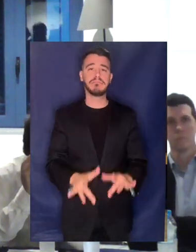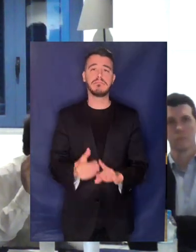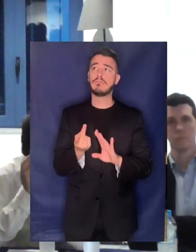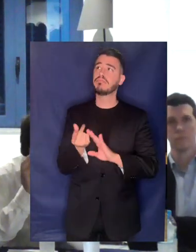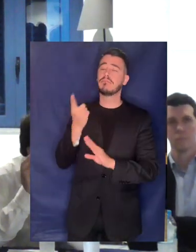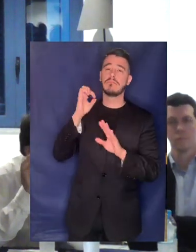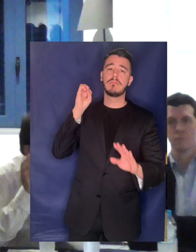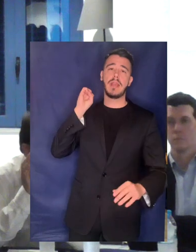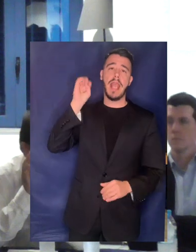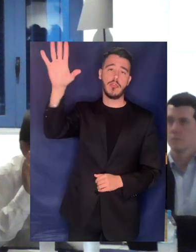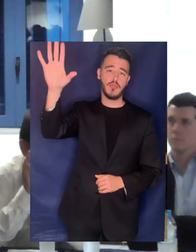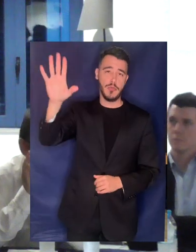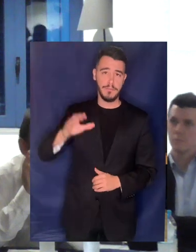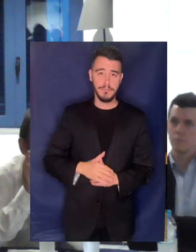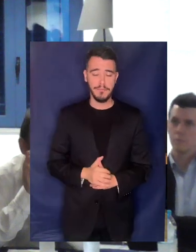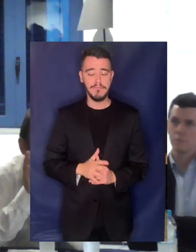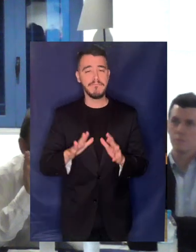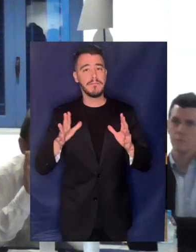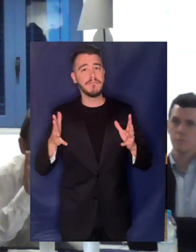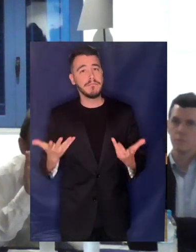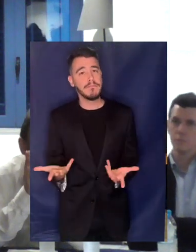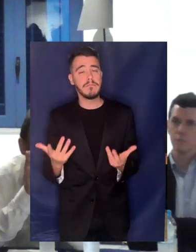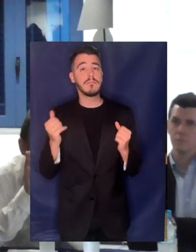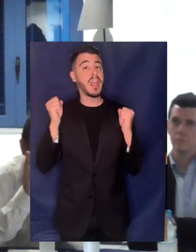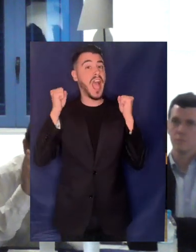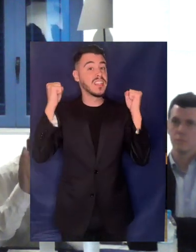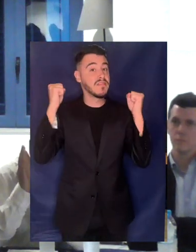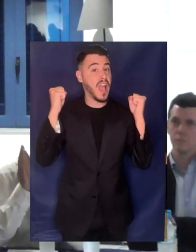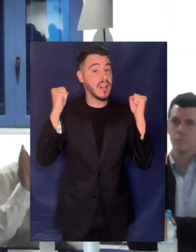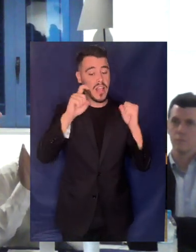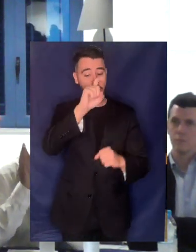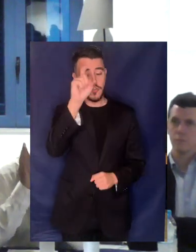εξετάζουμε και δύο άλλες λέξεις, την ασφάλεια και την ποιότητα της ζωής.